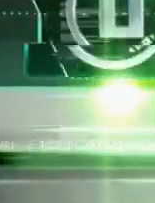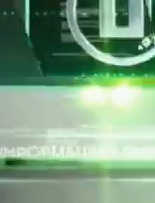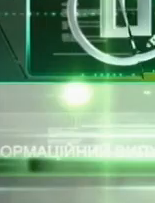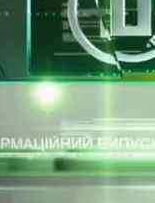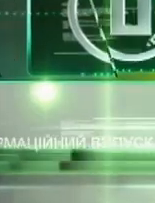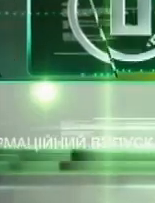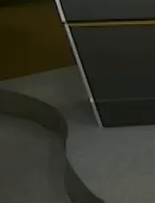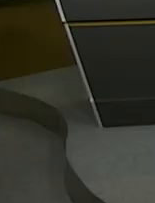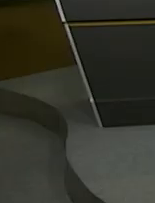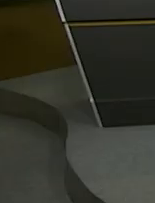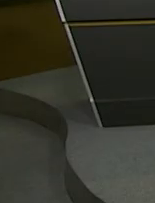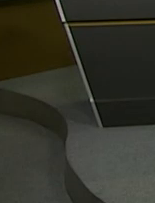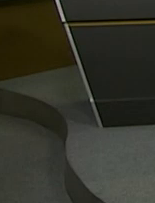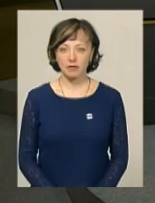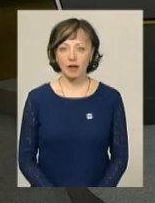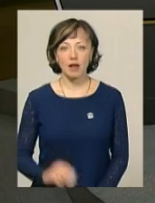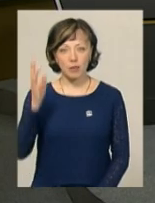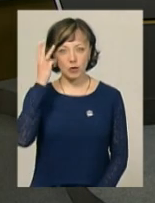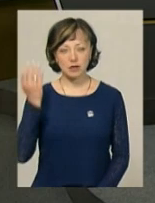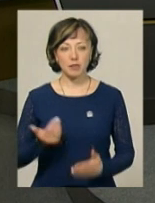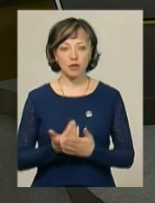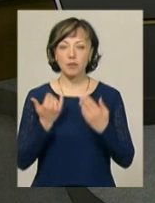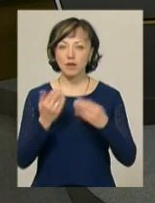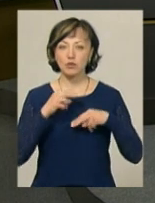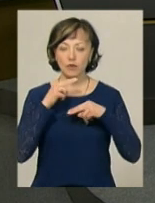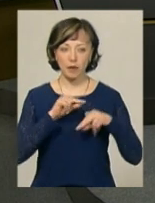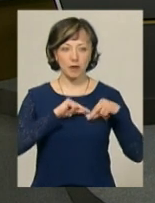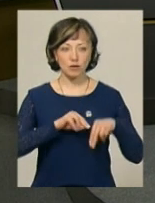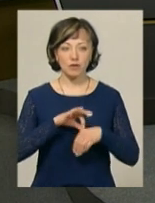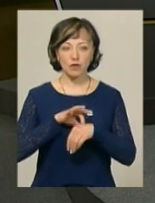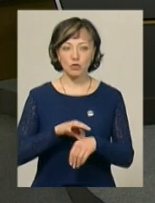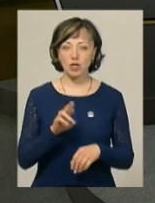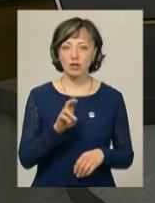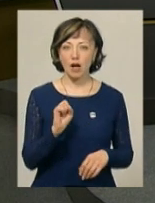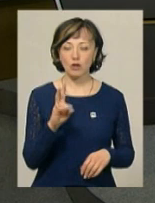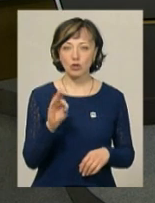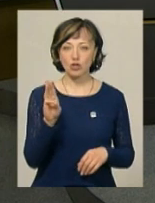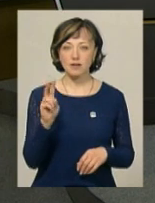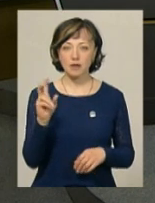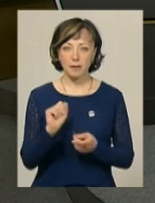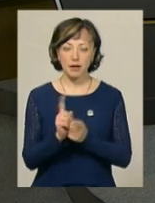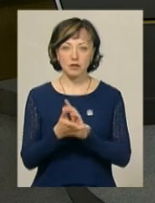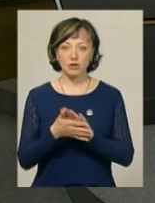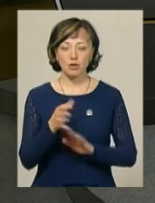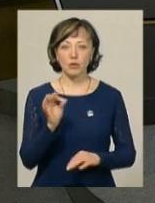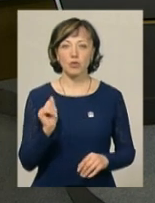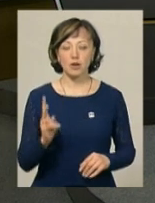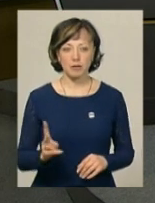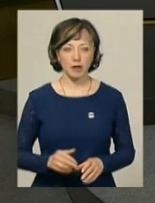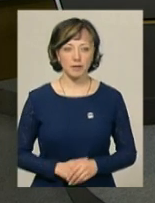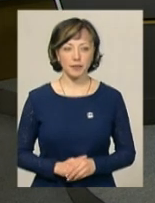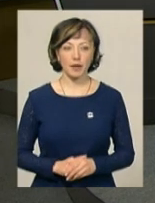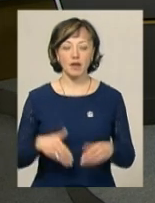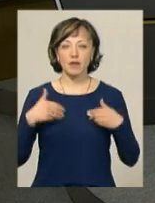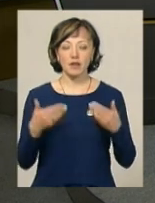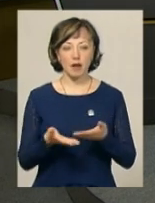Музика Подільська панорама, до вашої уваги. В студії працюють ведуча Ярослава Антошевська, перекладач на жестову мову Ольга